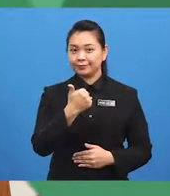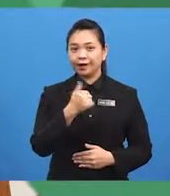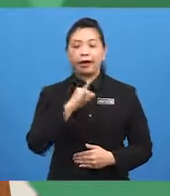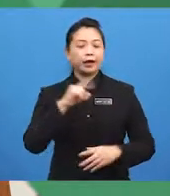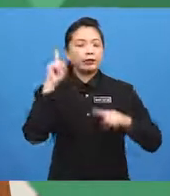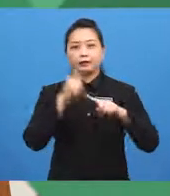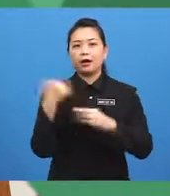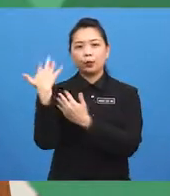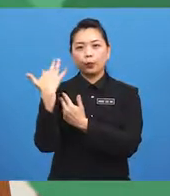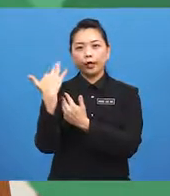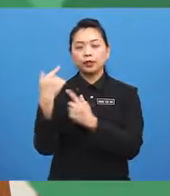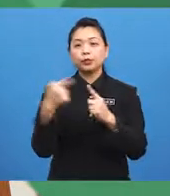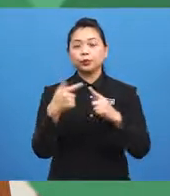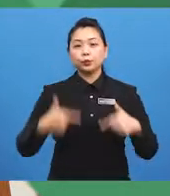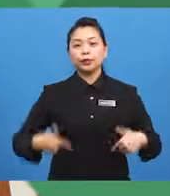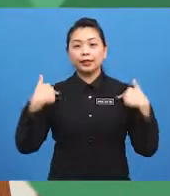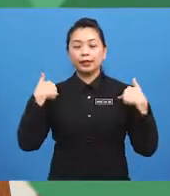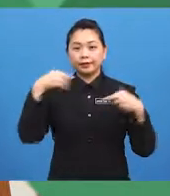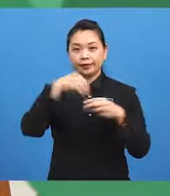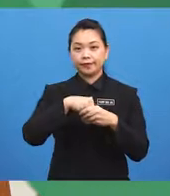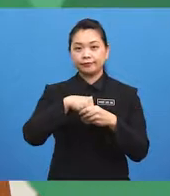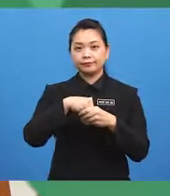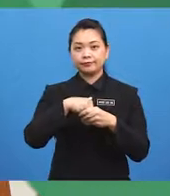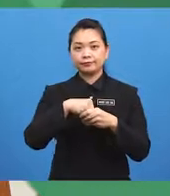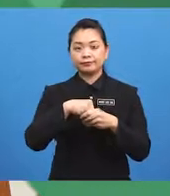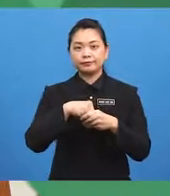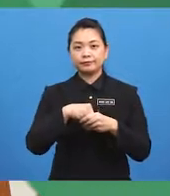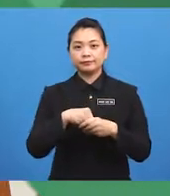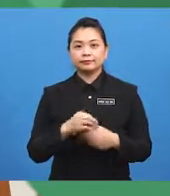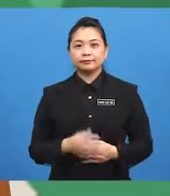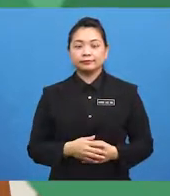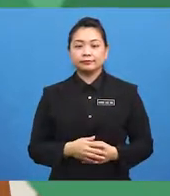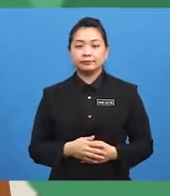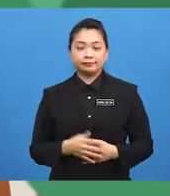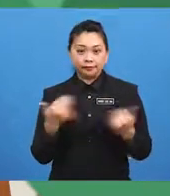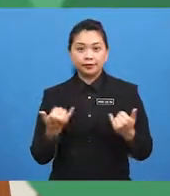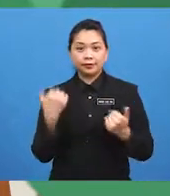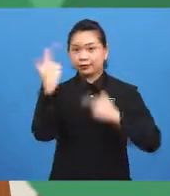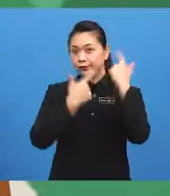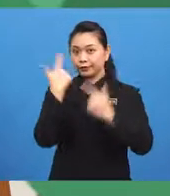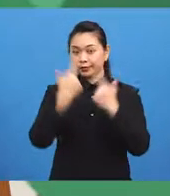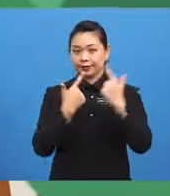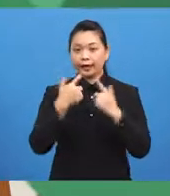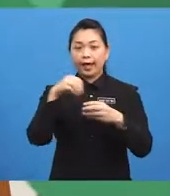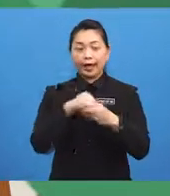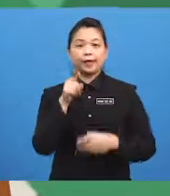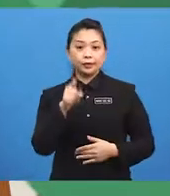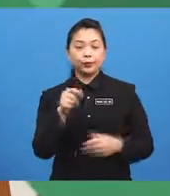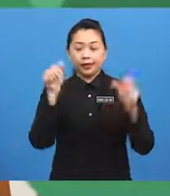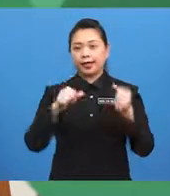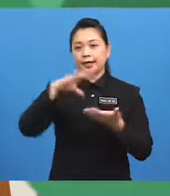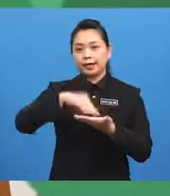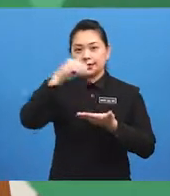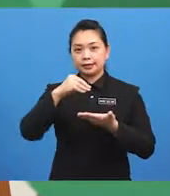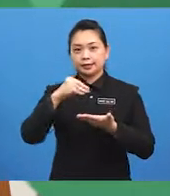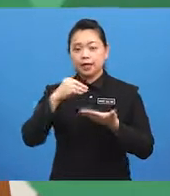tak boleh menunggu untuk mempunyai hidup di sini. apa-apa? kata saya beri kamu melalui rumah baru saya? Dan kamu boleh mempelajari